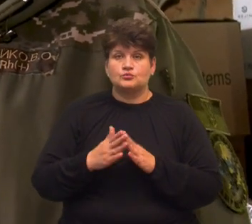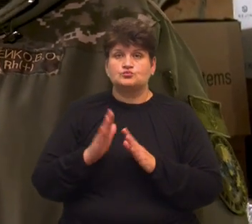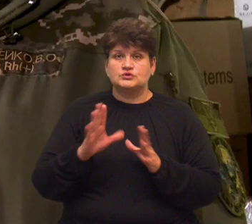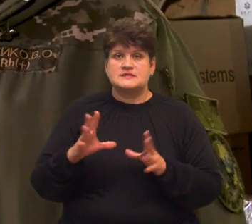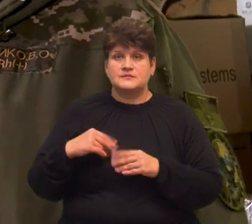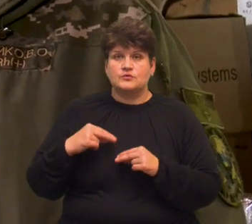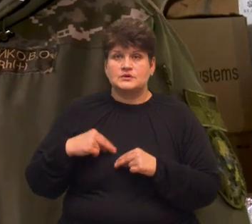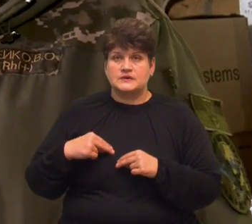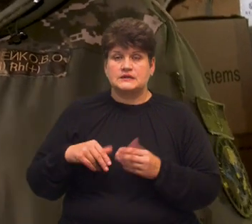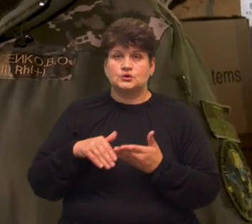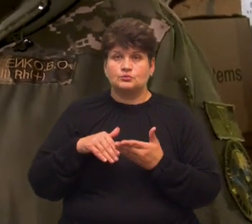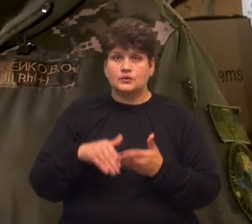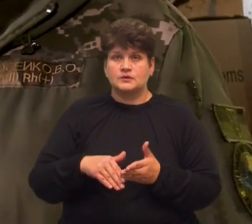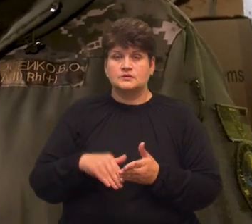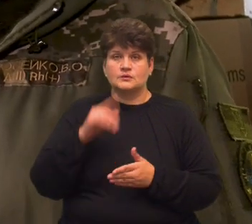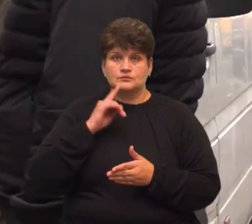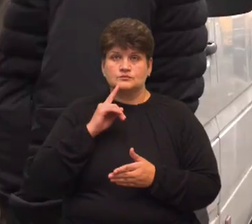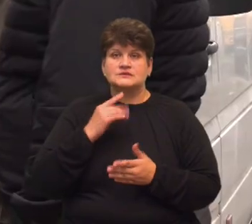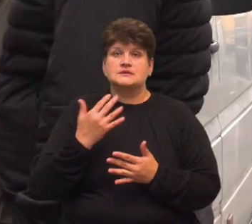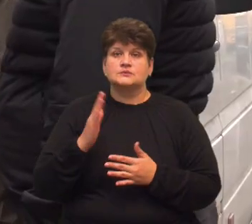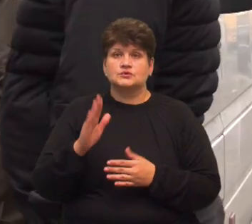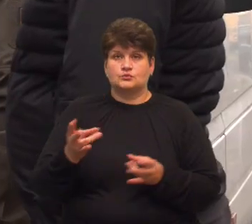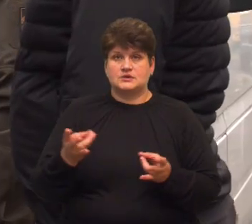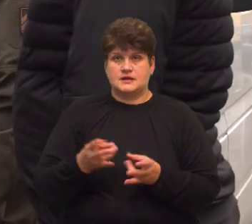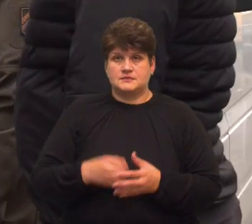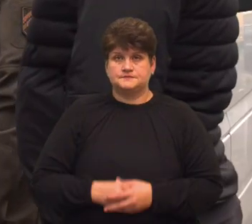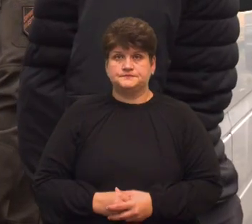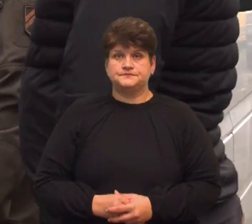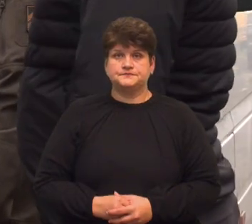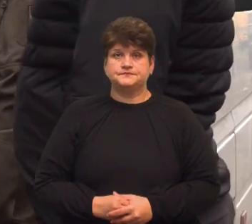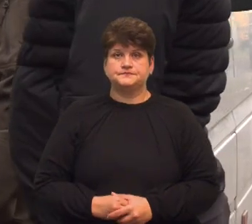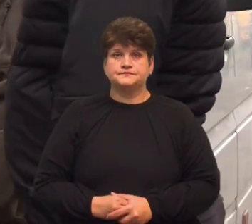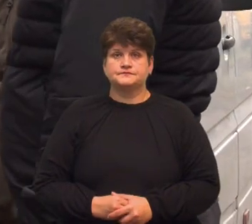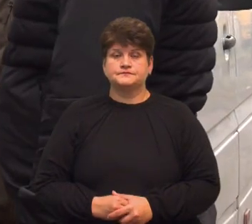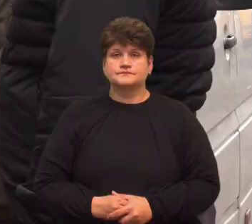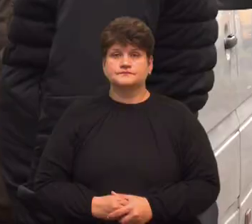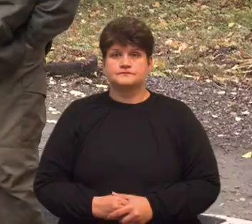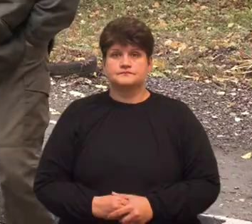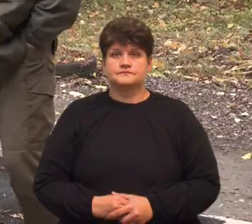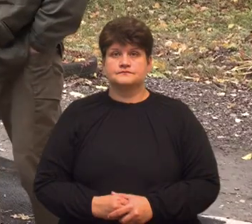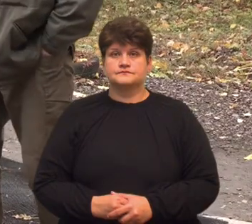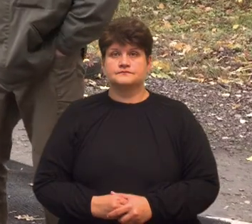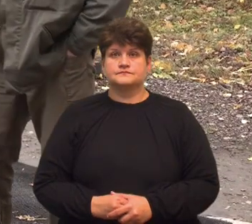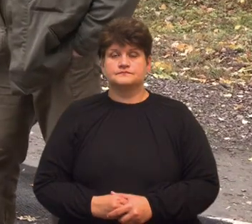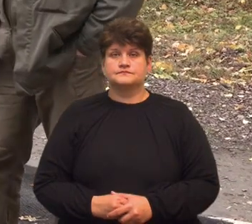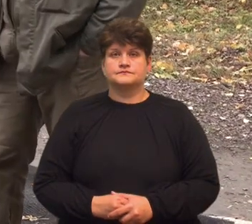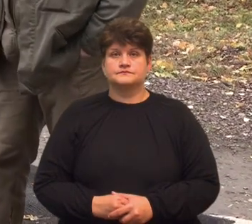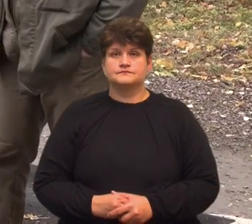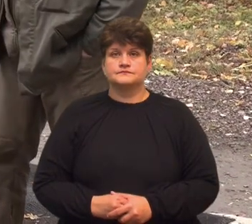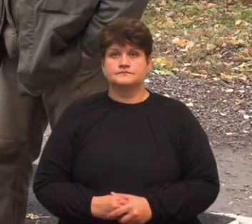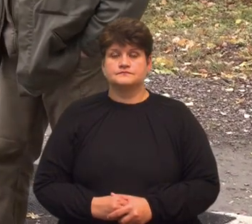допомагати, доки буде потреба. Тарас Бурак, Андрій Прокопів, Суспільне новини. Тернопіль.